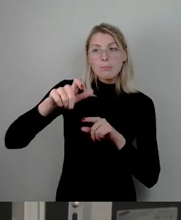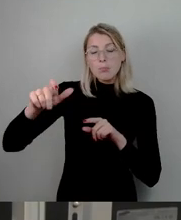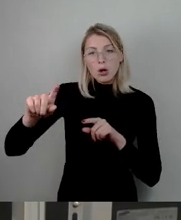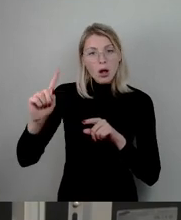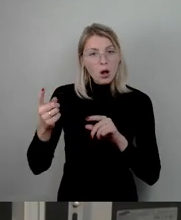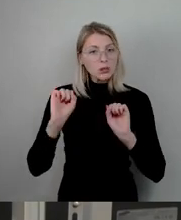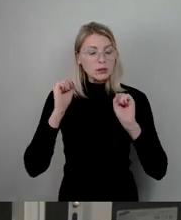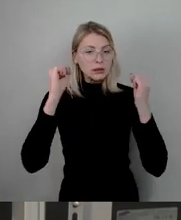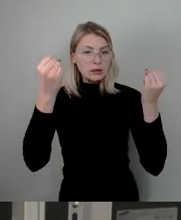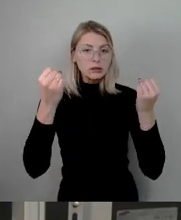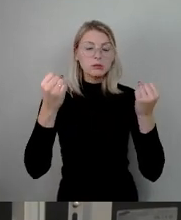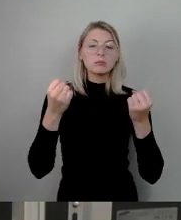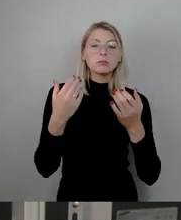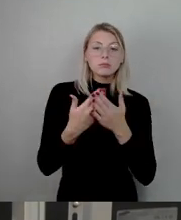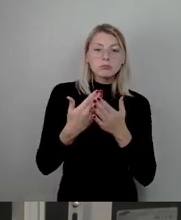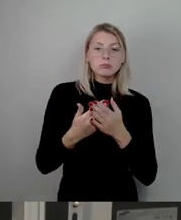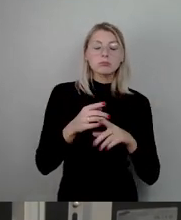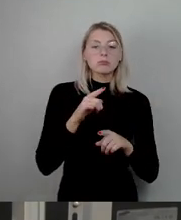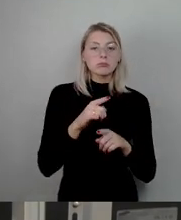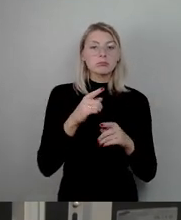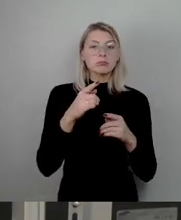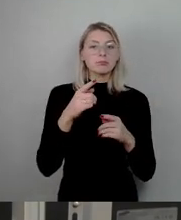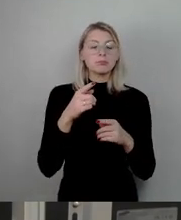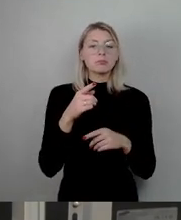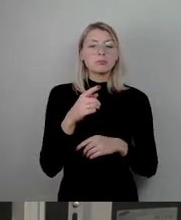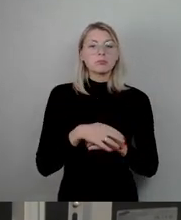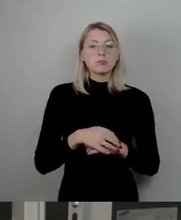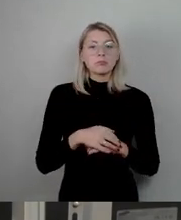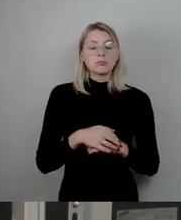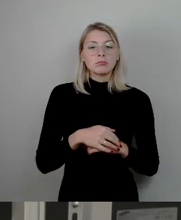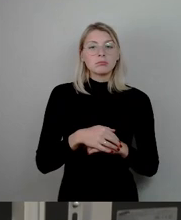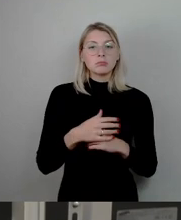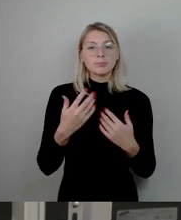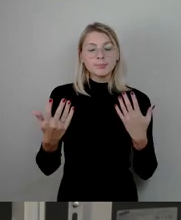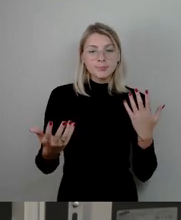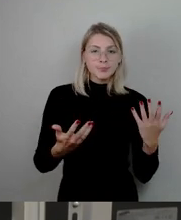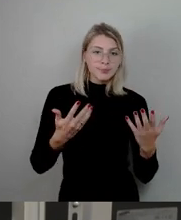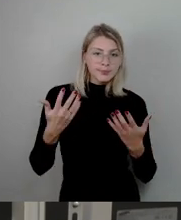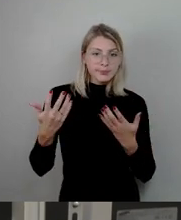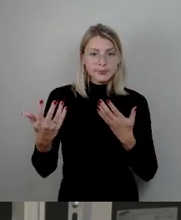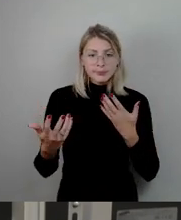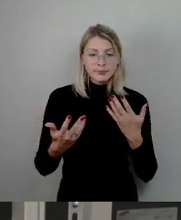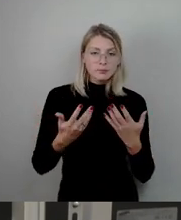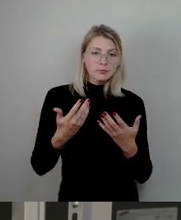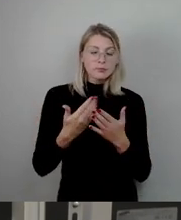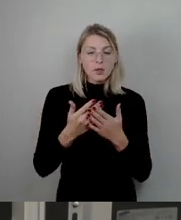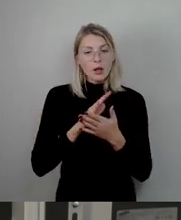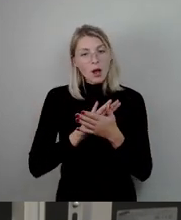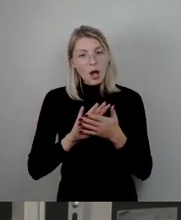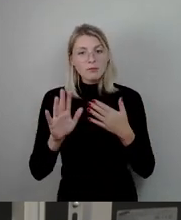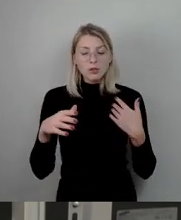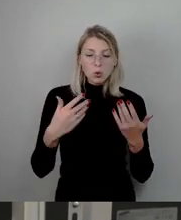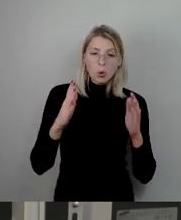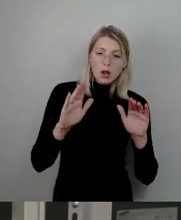sodass jetzt diese Causa nicht nur vor sich hin köchelte, wie über den Sommer,